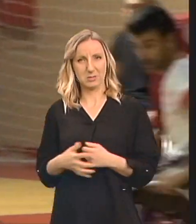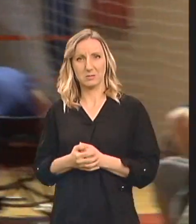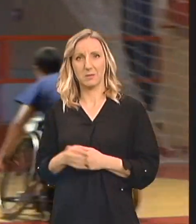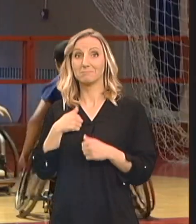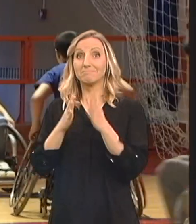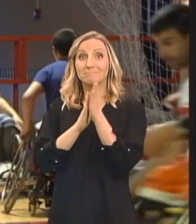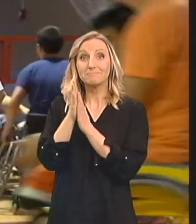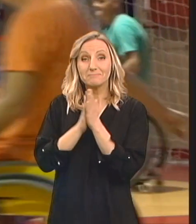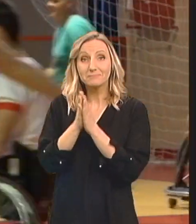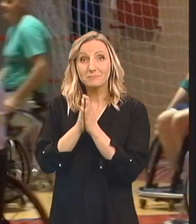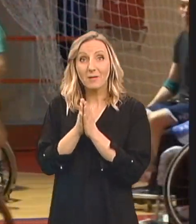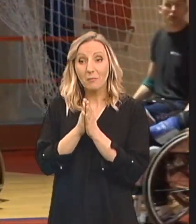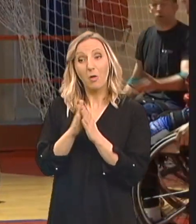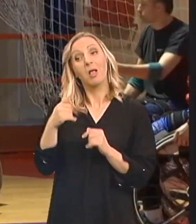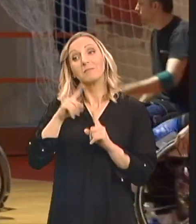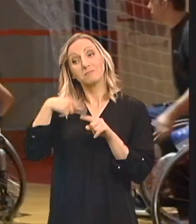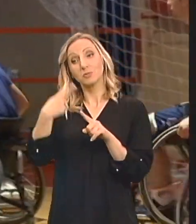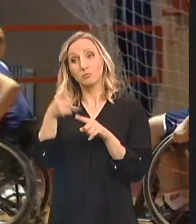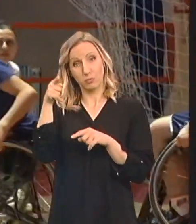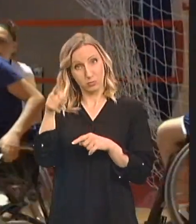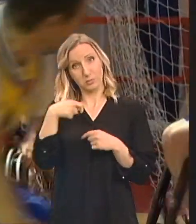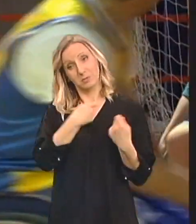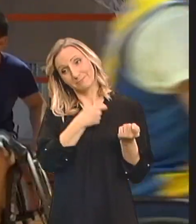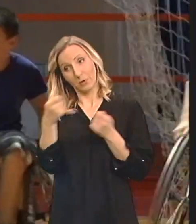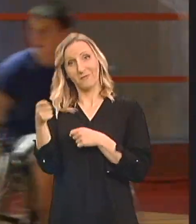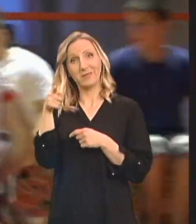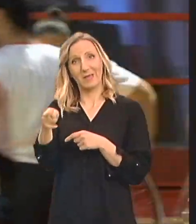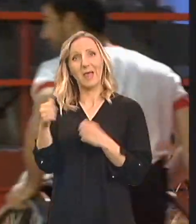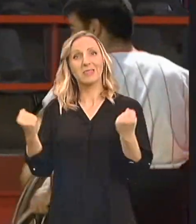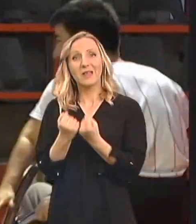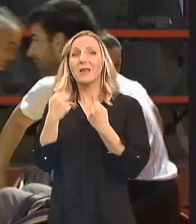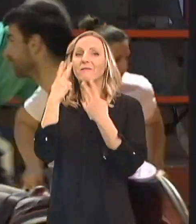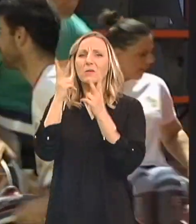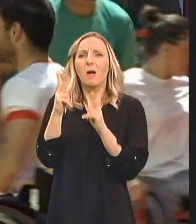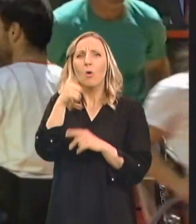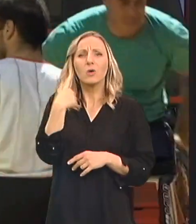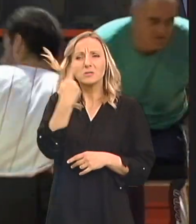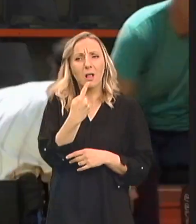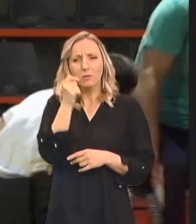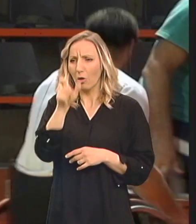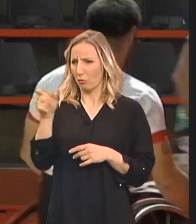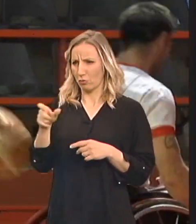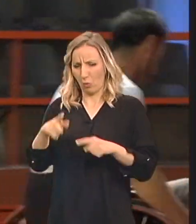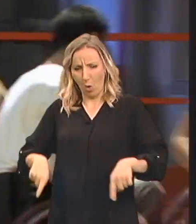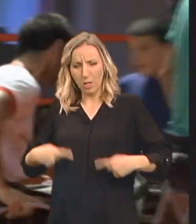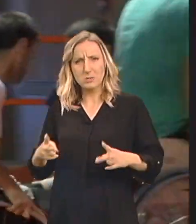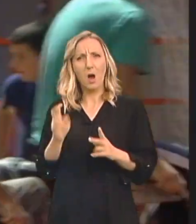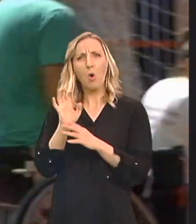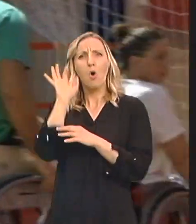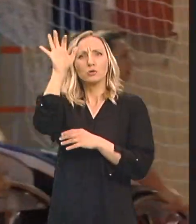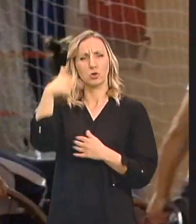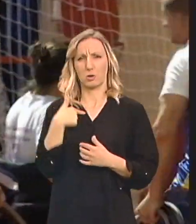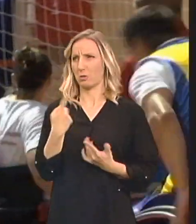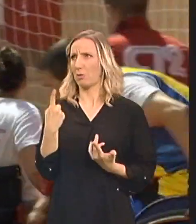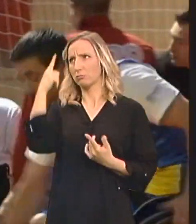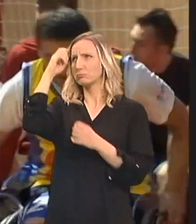Zamolila sam je da me pozove Odnosno dovede na jedan trening Da vidim kako to izgleda Kad ljudi igraju košarku u kolicima Jer je meni